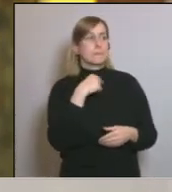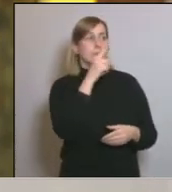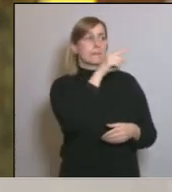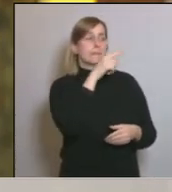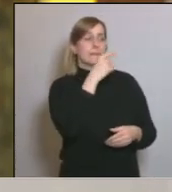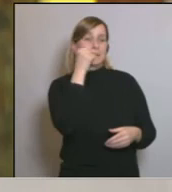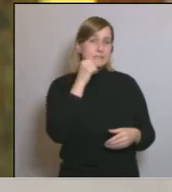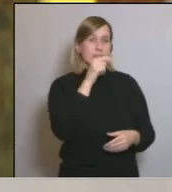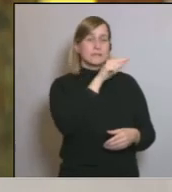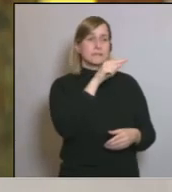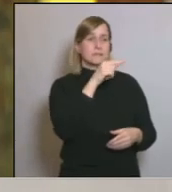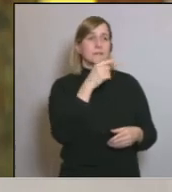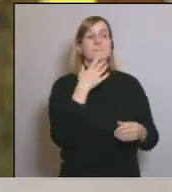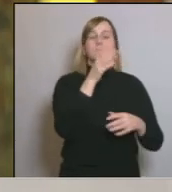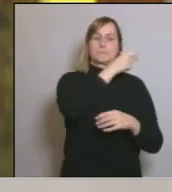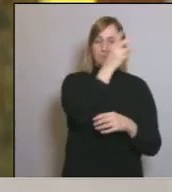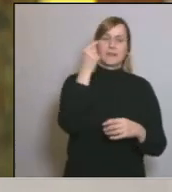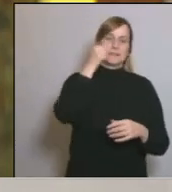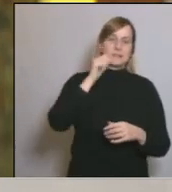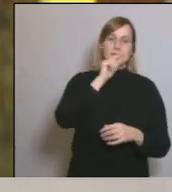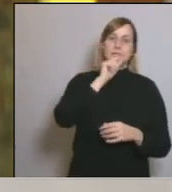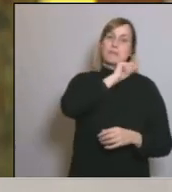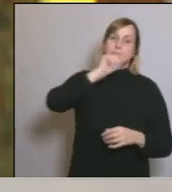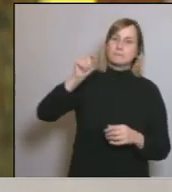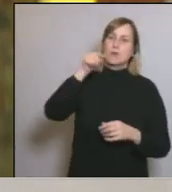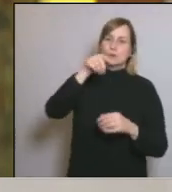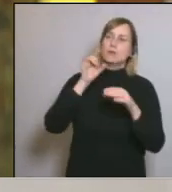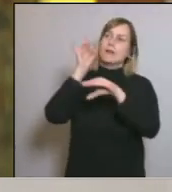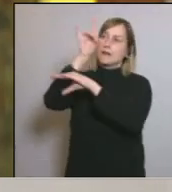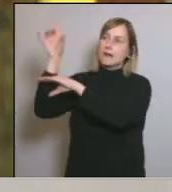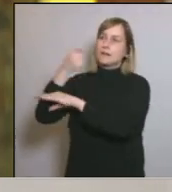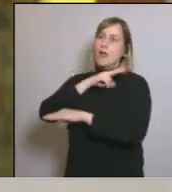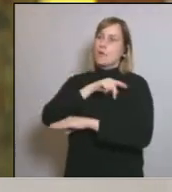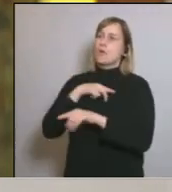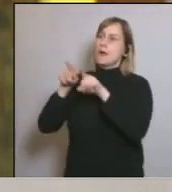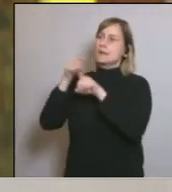en la reunió les seves cartes a dirigents de la Unió Europea criticant l'actuació del govern espanyol?